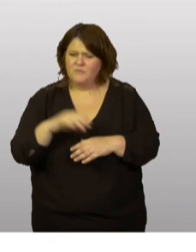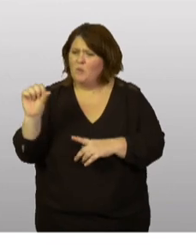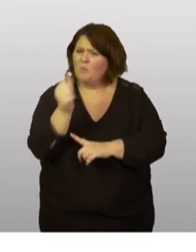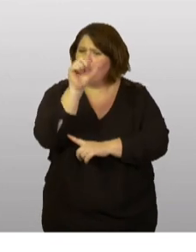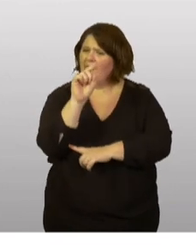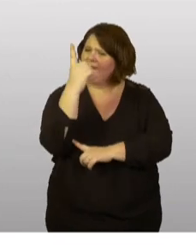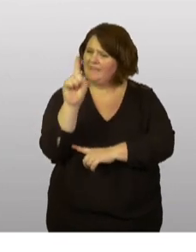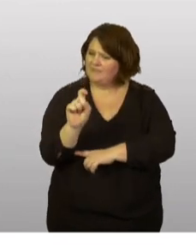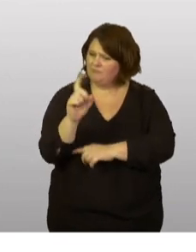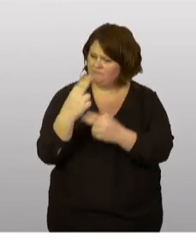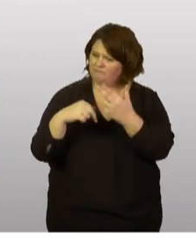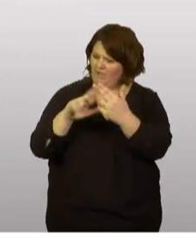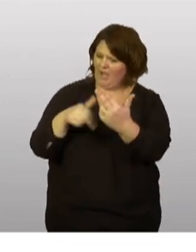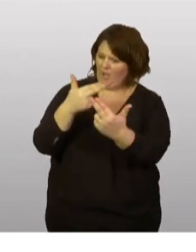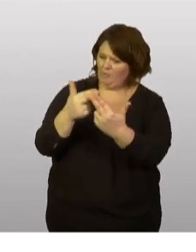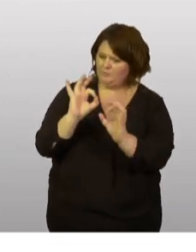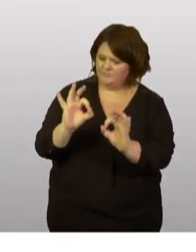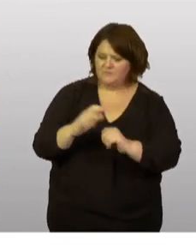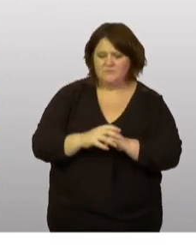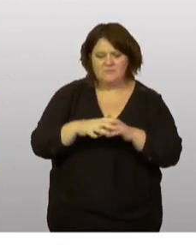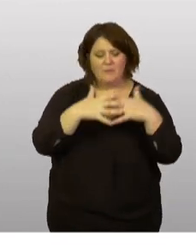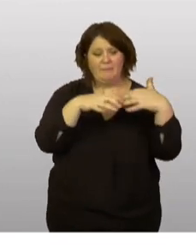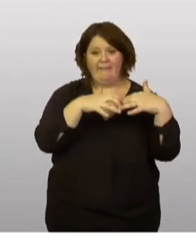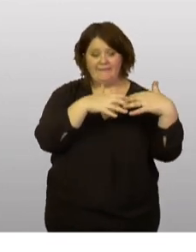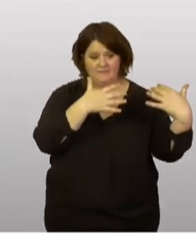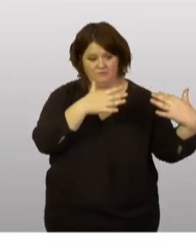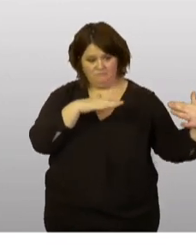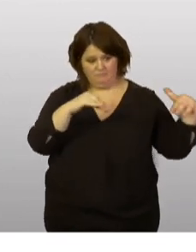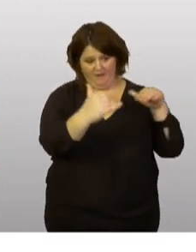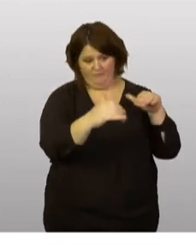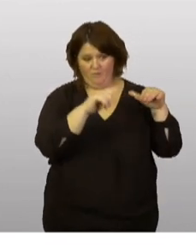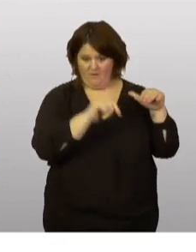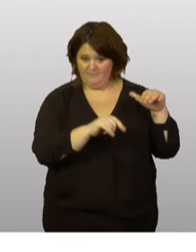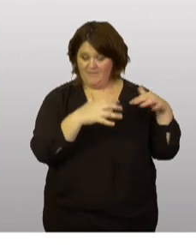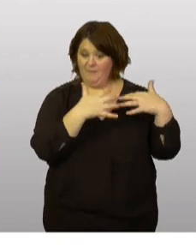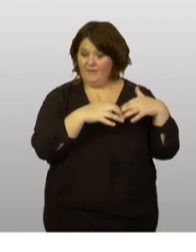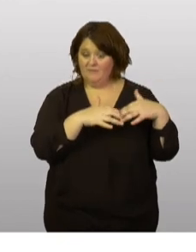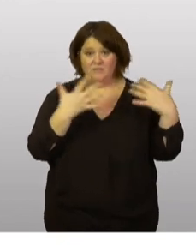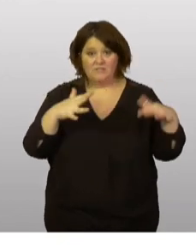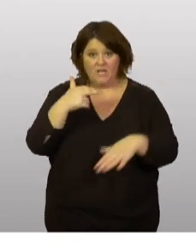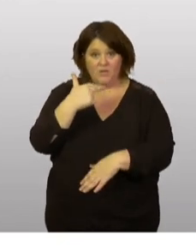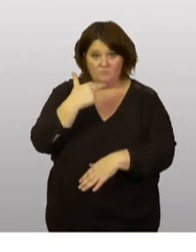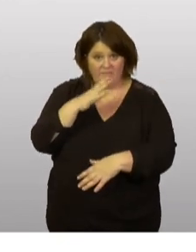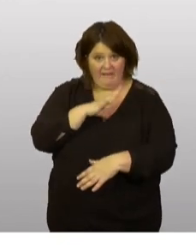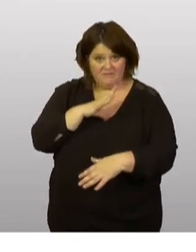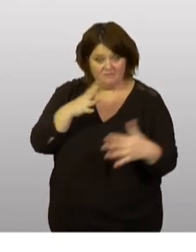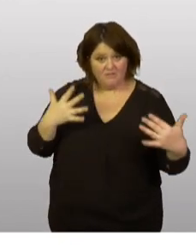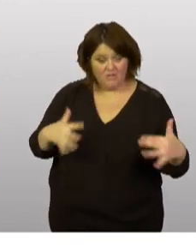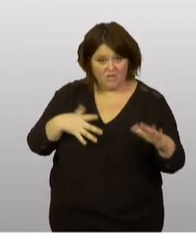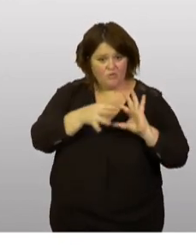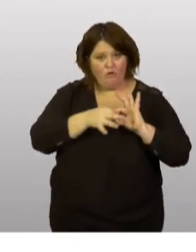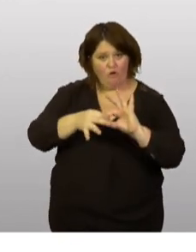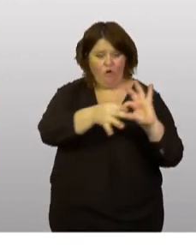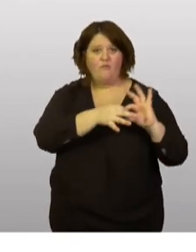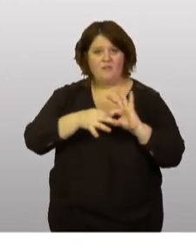point, le mécanisme qui est lancé aujourd'hui s'appuie sur le mécanisme existant de coordination